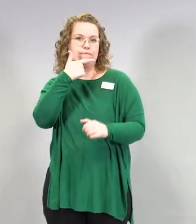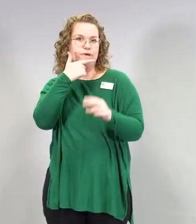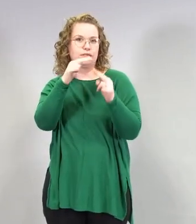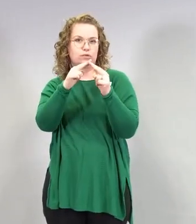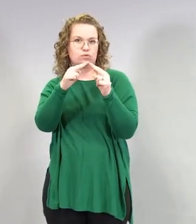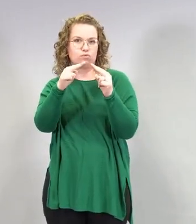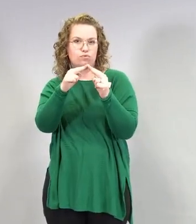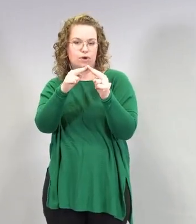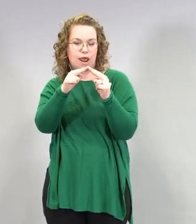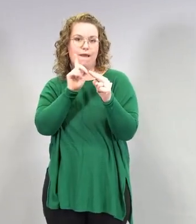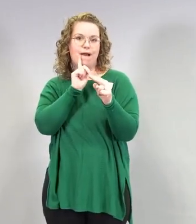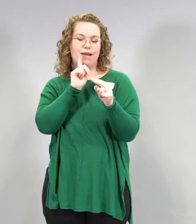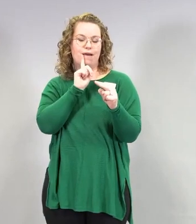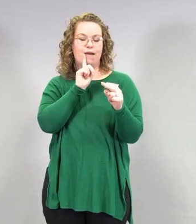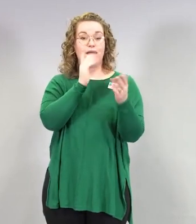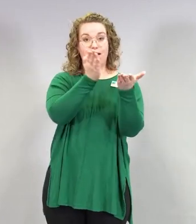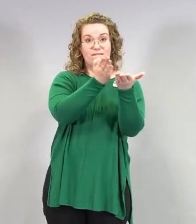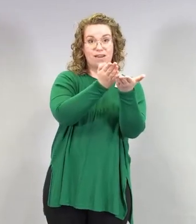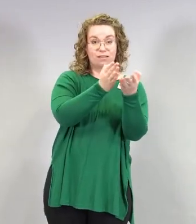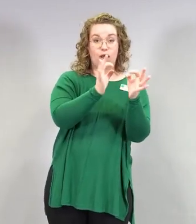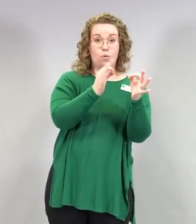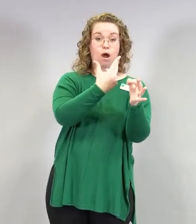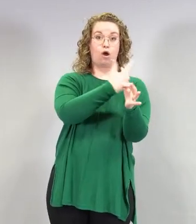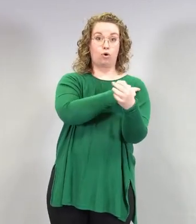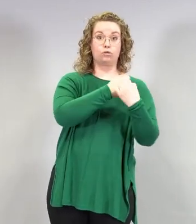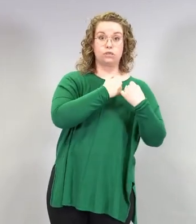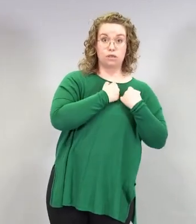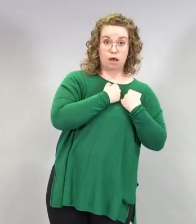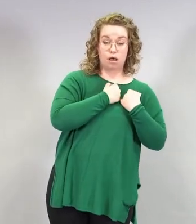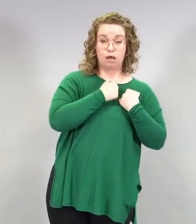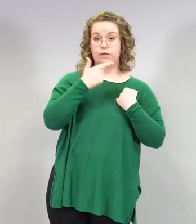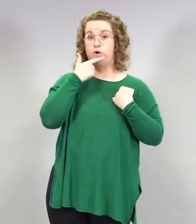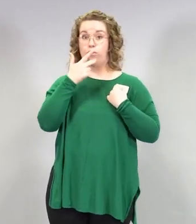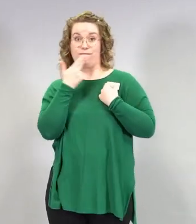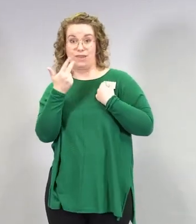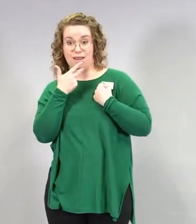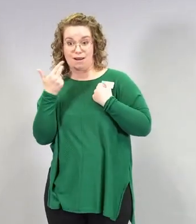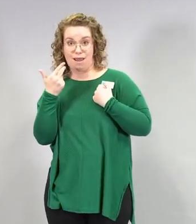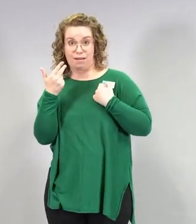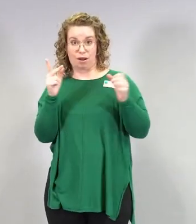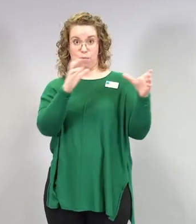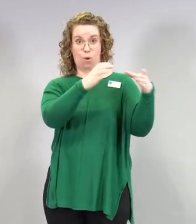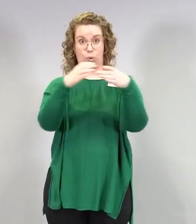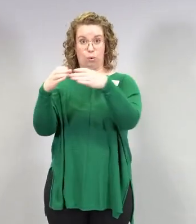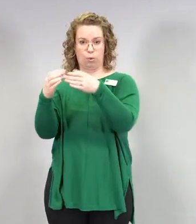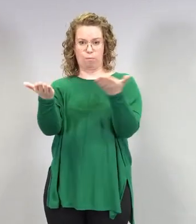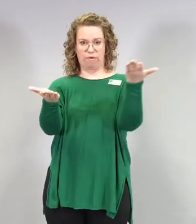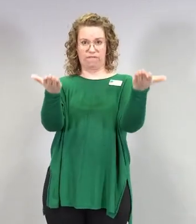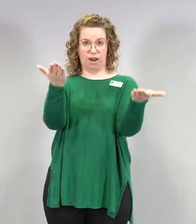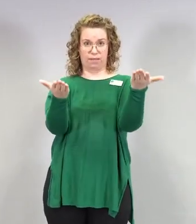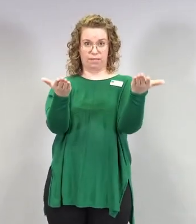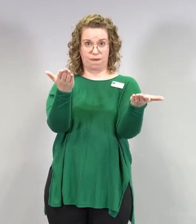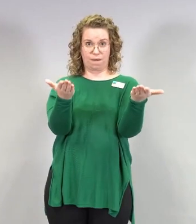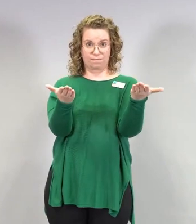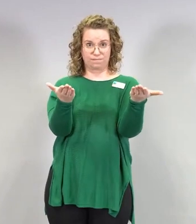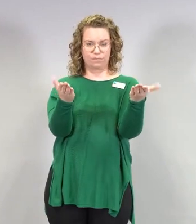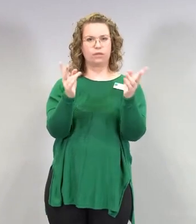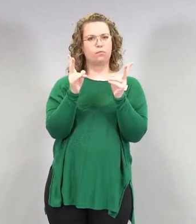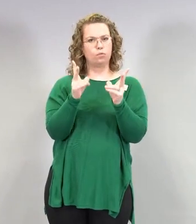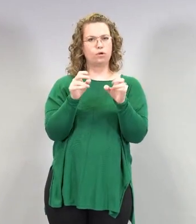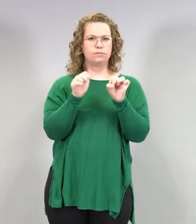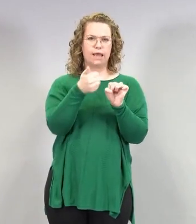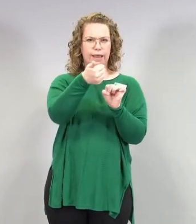rokotetuilla ja verrataan sitä rokottamattomiin. Tämän suhdeluvun lisäksi teidän pitäisi aina kysyä